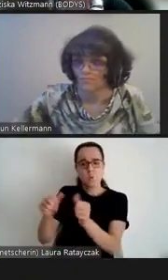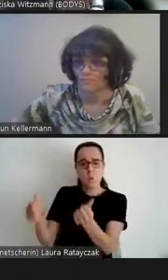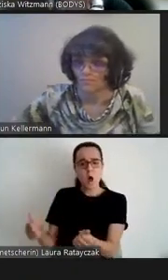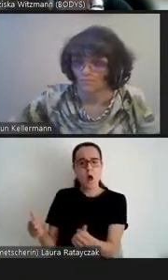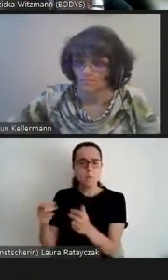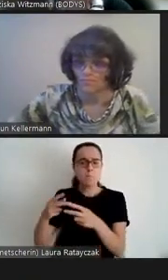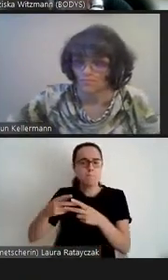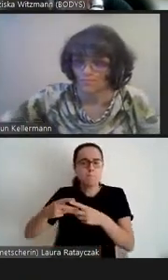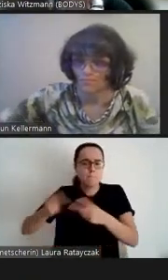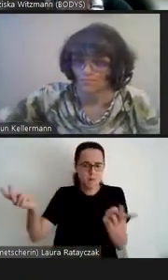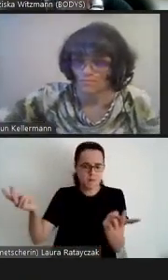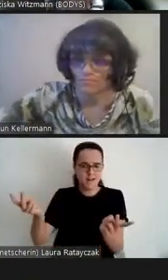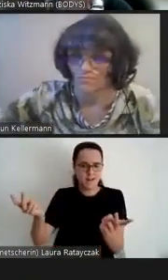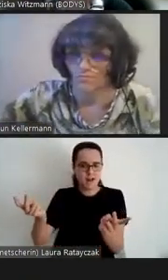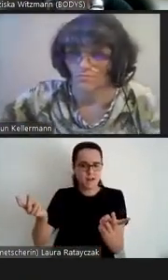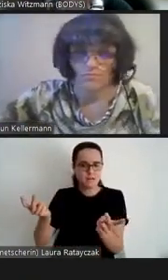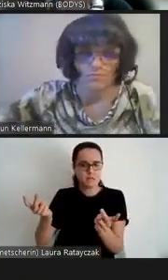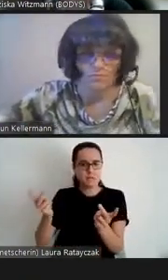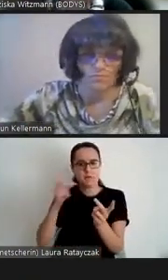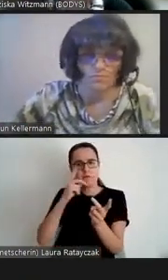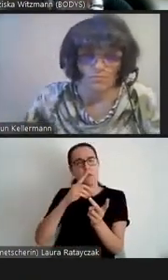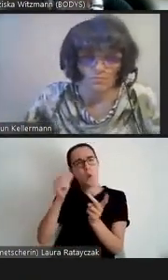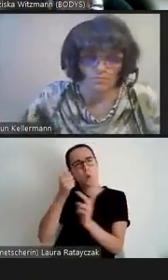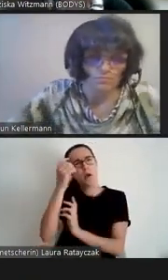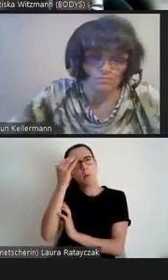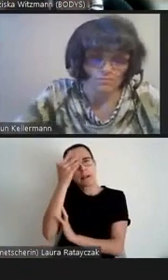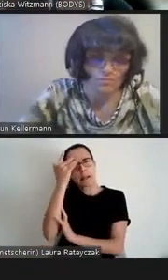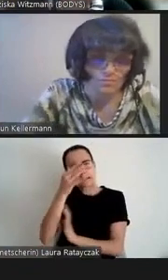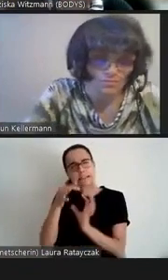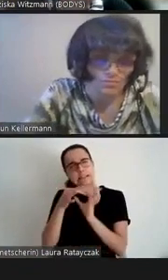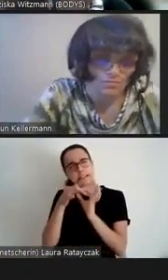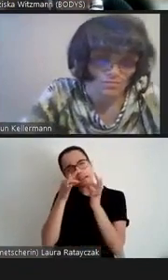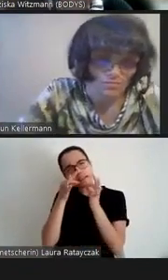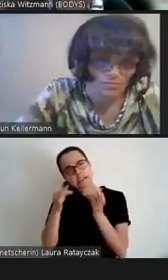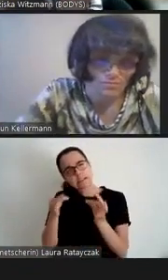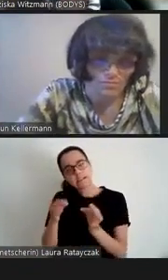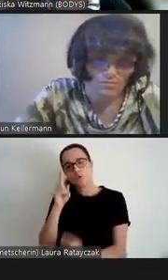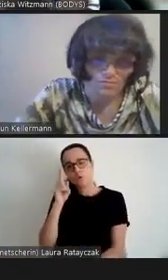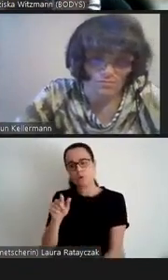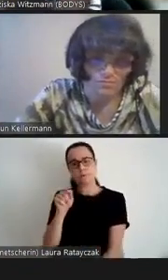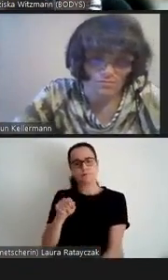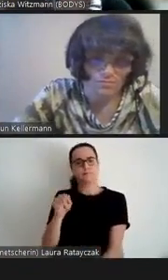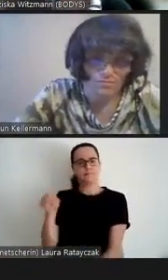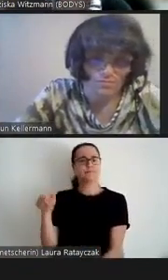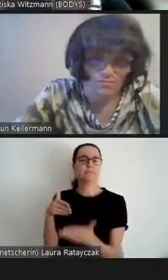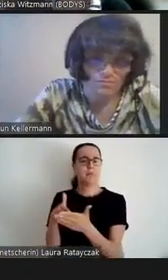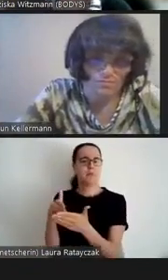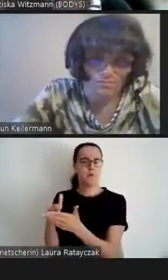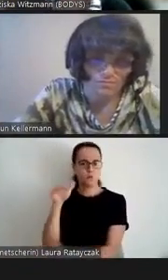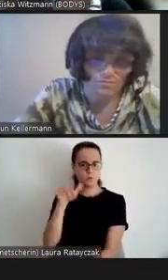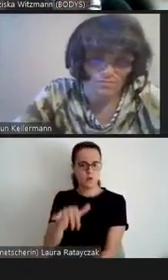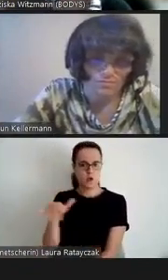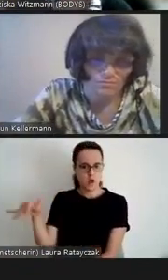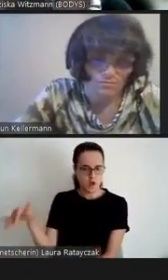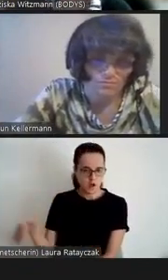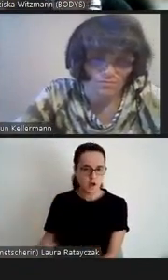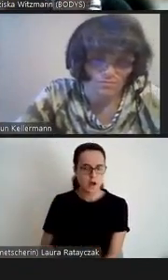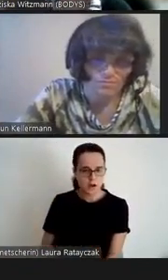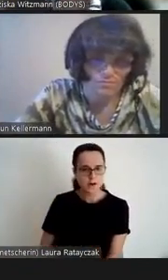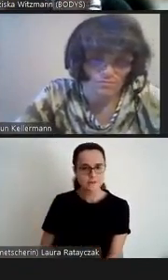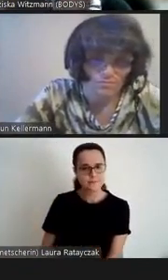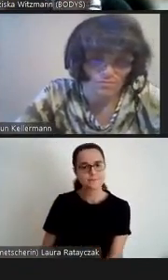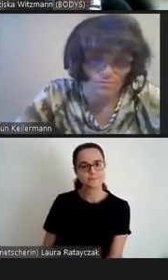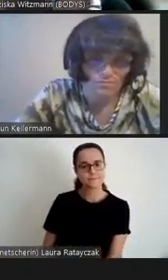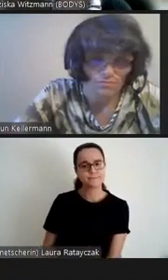etwas gedanklicher Akrobatik als behinderte Menschen, Menschen mit Behinderung,